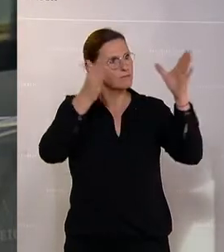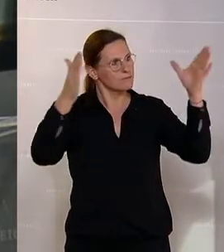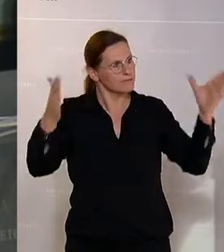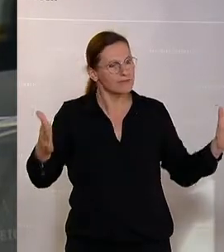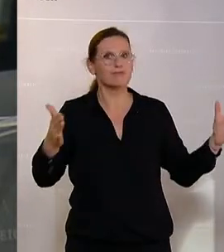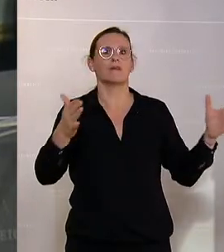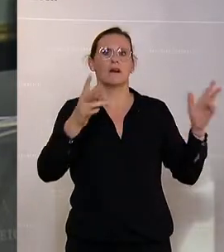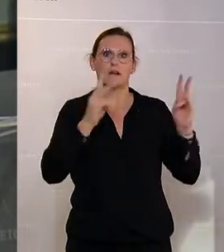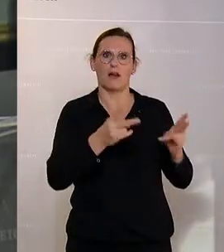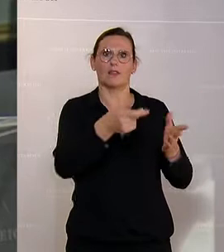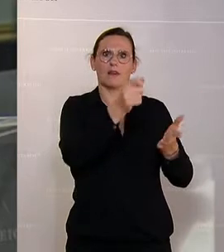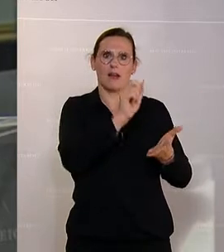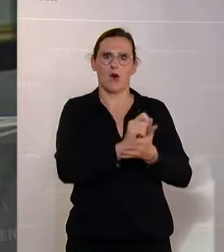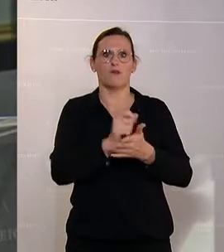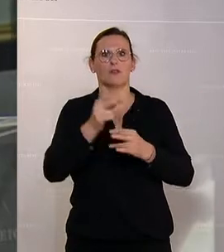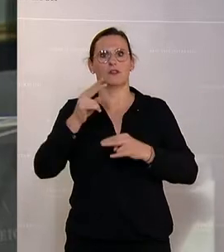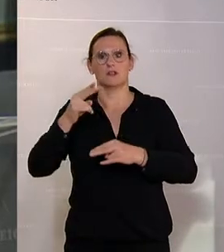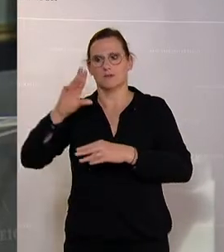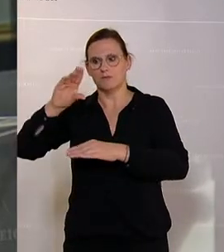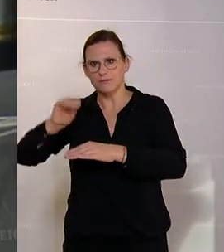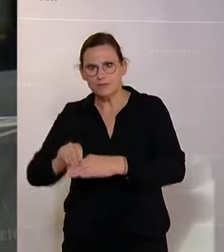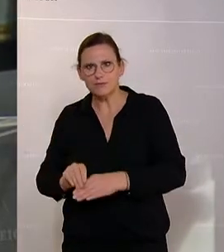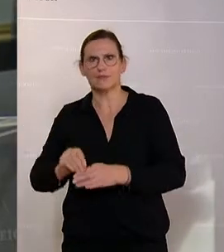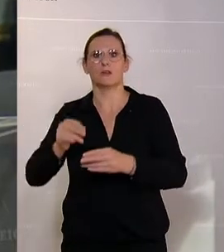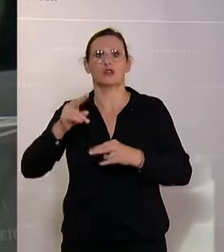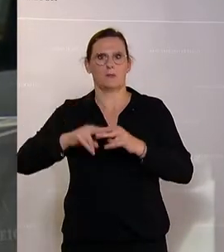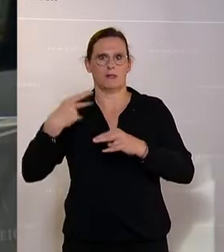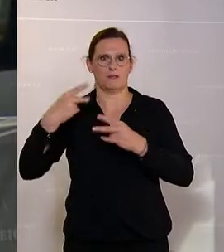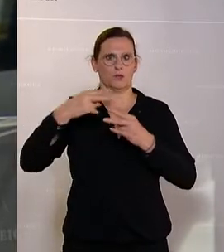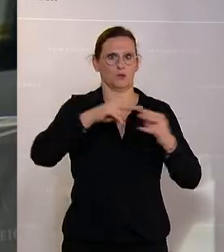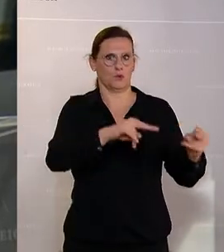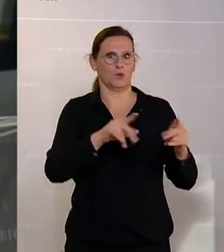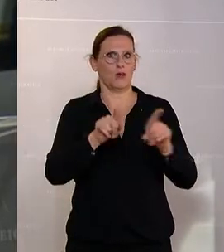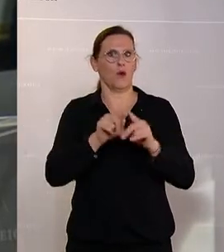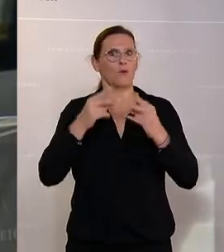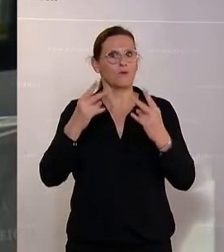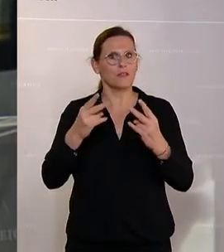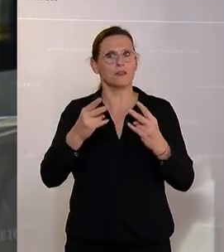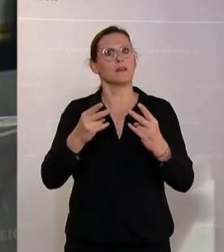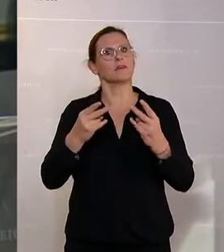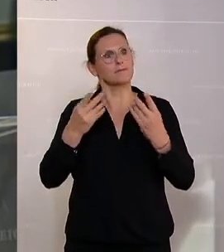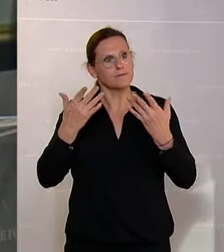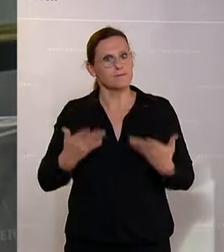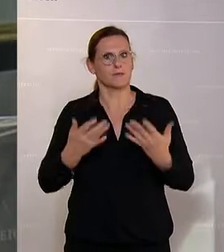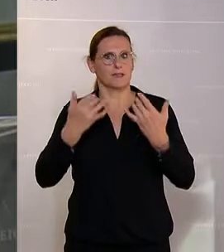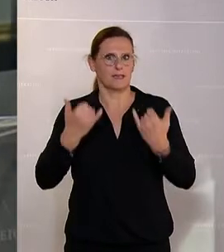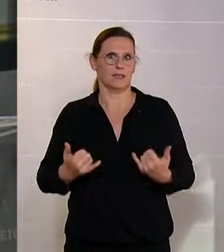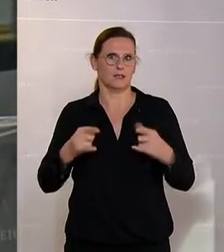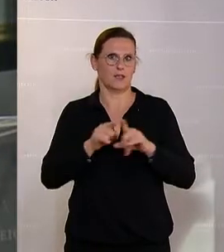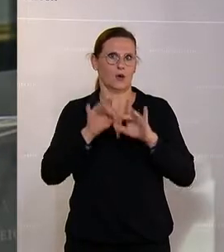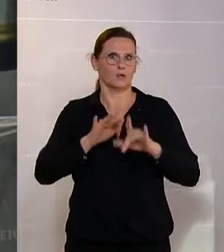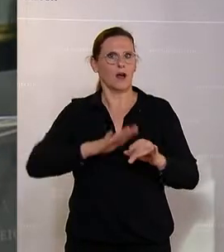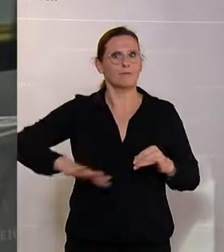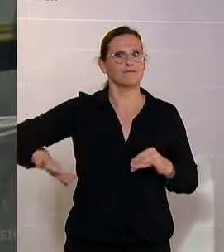Mehrweg bestehen. Und das, glaube ich, wird ein entscheidender Beitrag dazu sein, dass wir endlich auch hier den